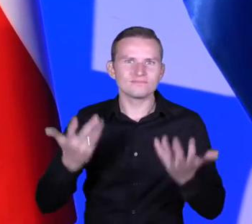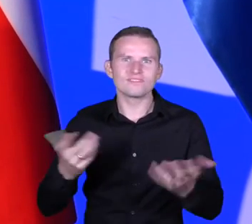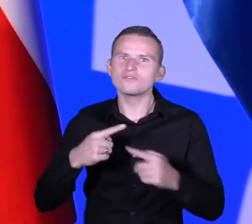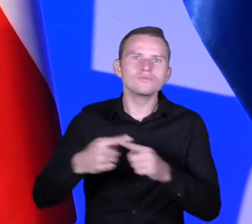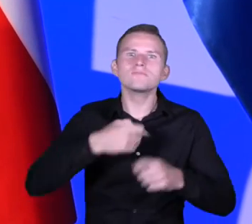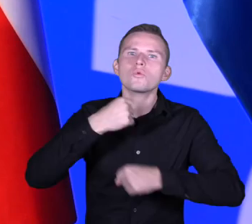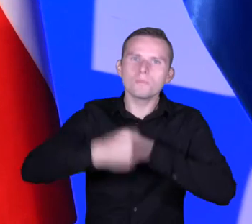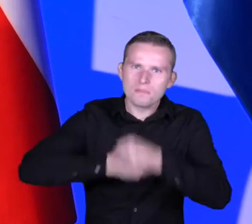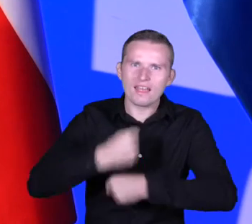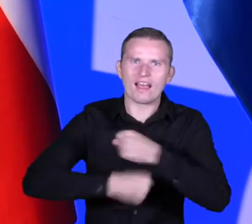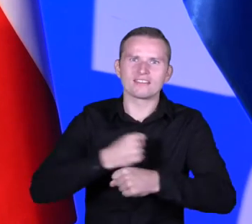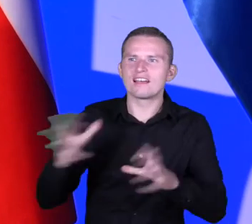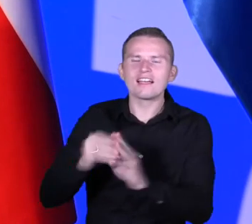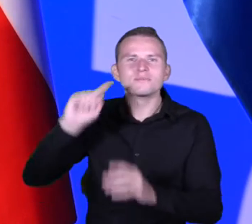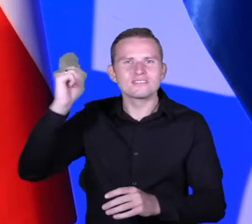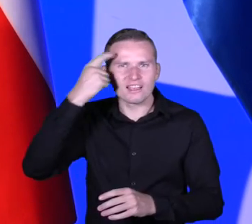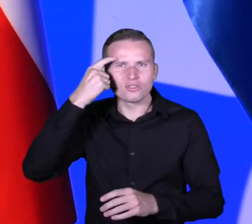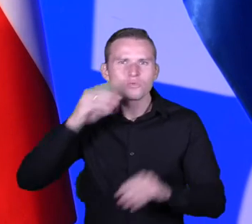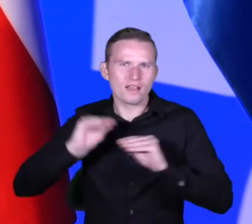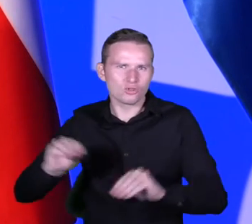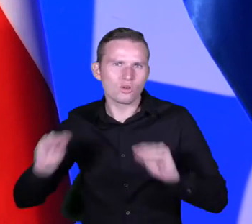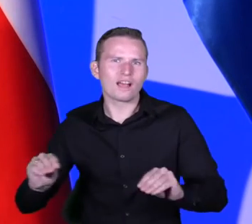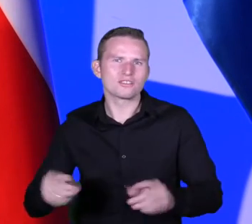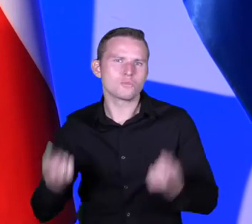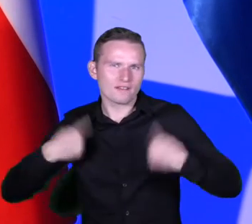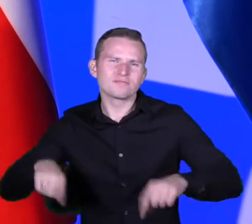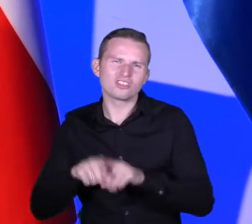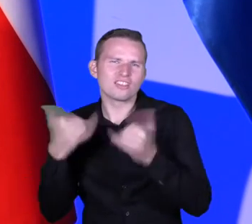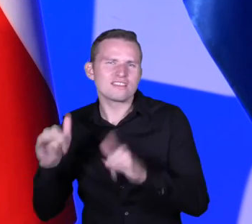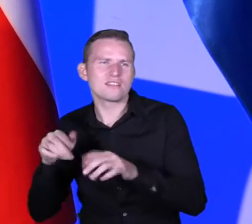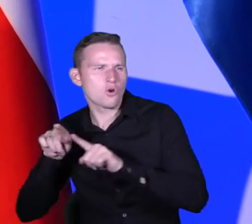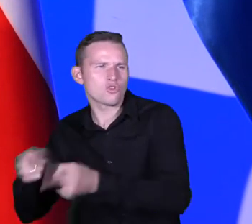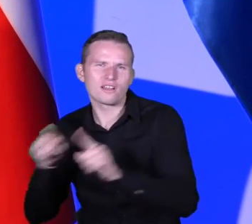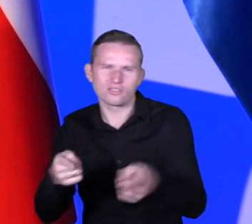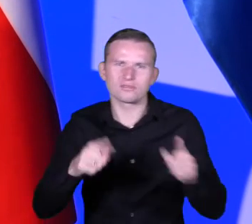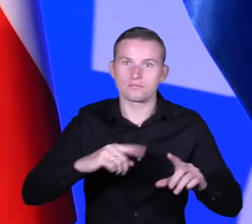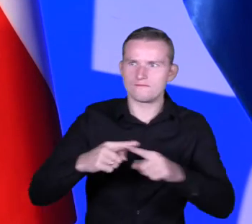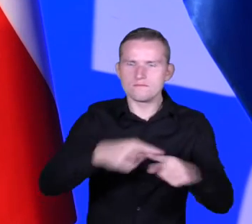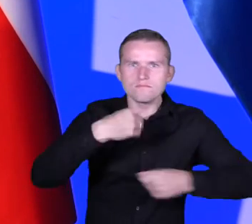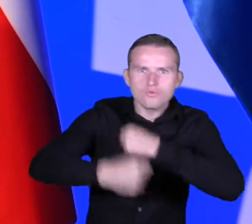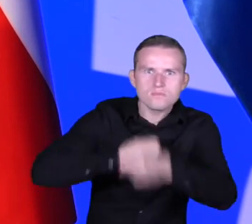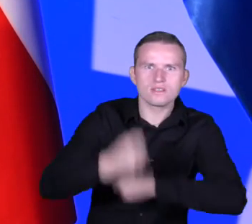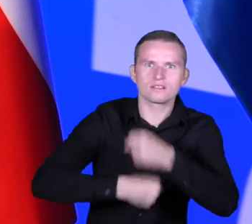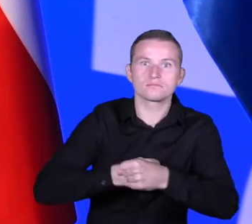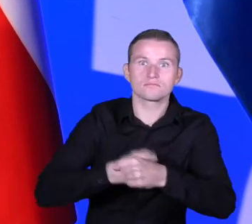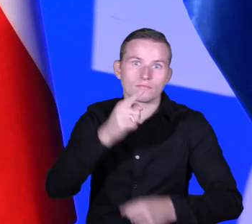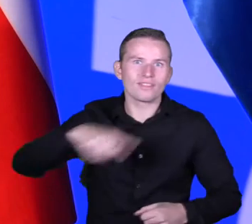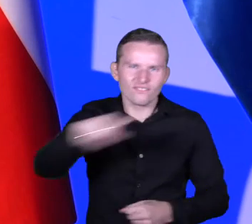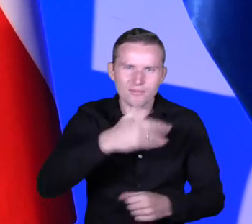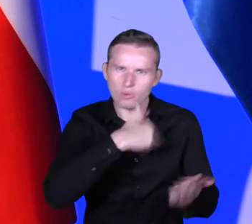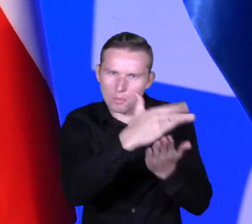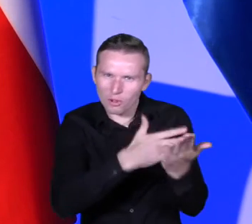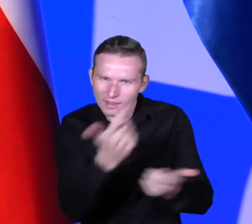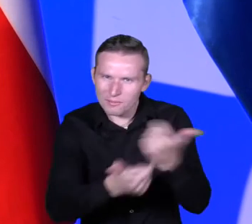teraz z Centrum Edukacji Obywatelskiej i innymi organizacjami już tak naprawdę elementy, które Państwo opracowywali, ja je podglądałam,